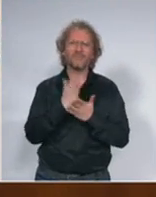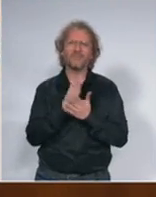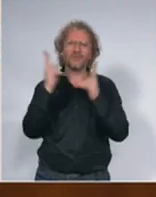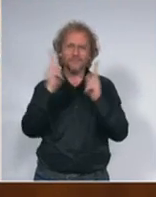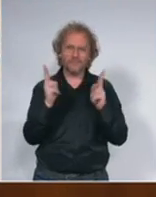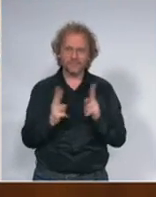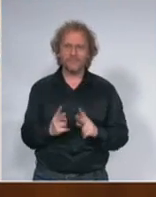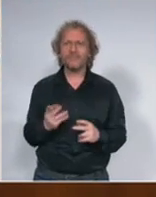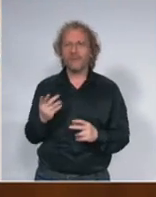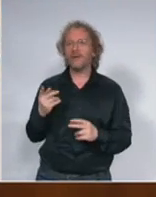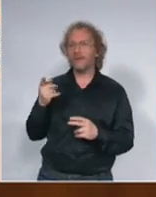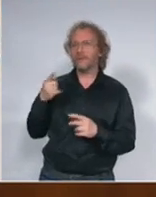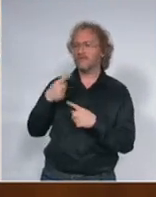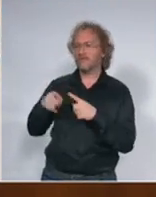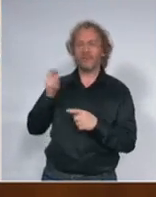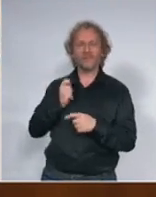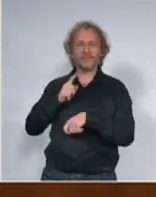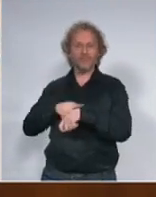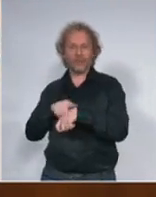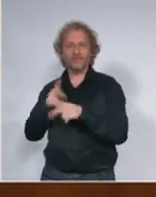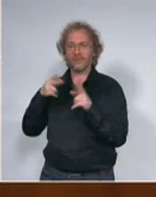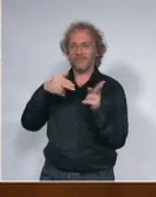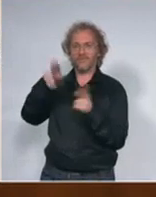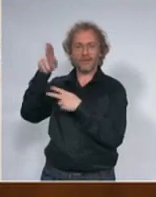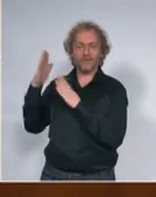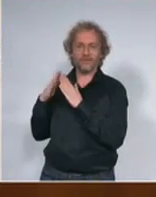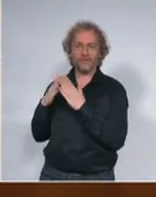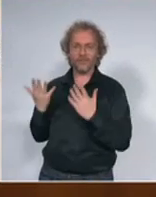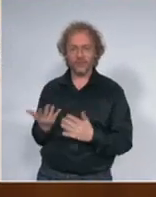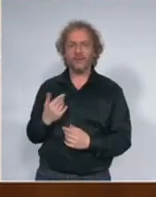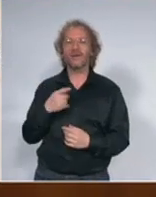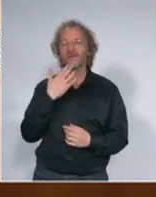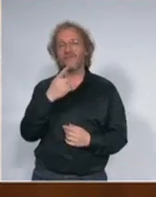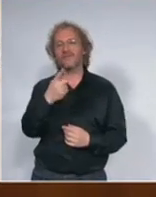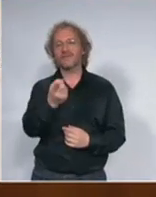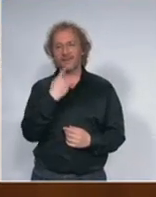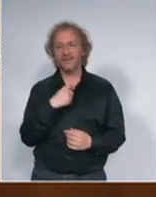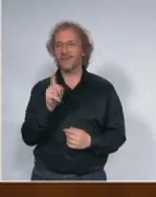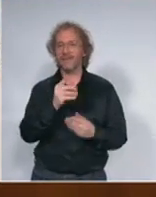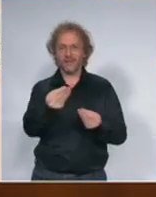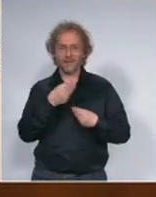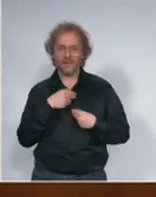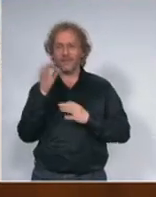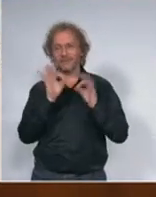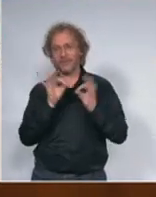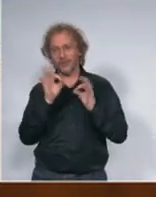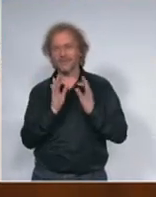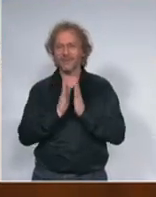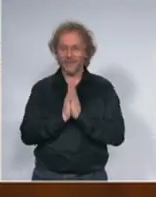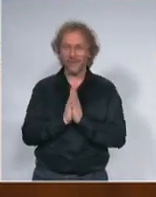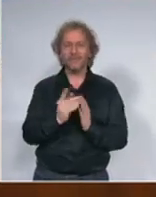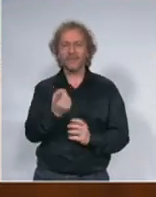redakcije hvala vam vi ste rekli nećete da dajete prognoze ali vas molim da kad što u konsumitrenu utku